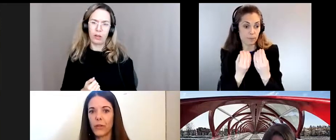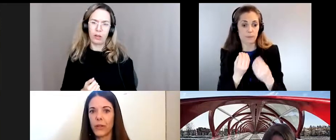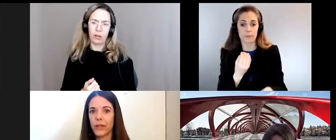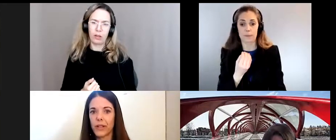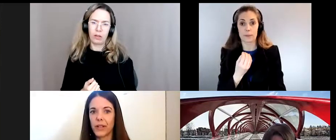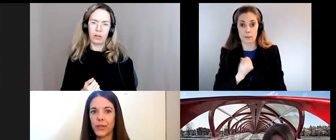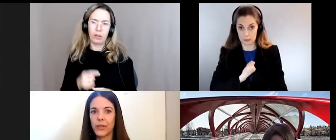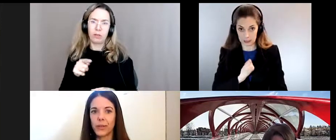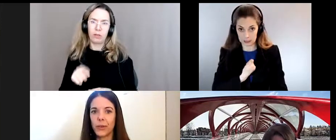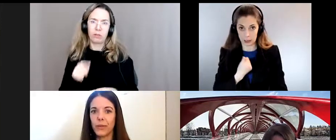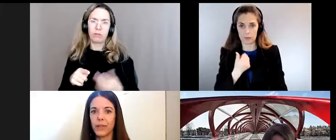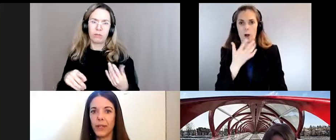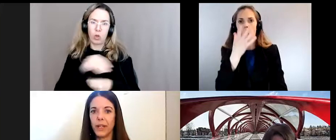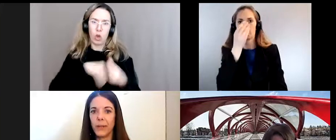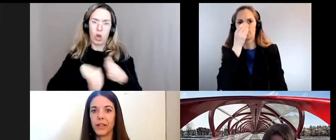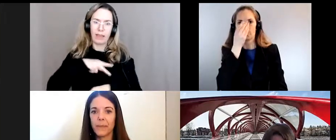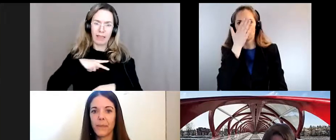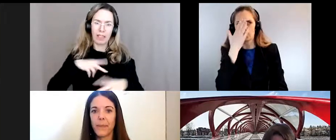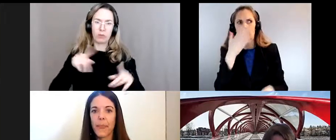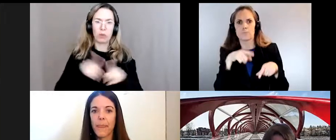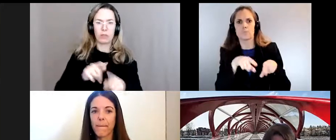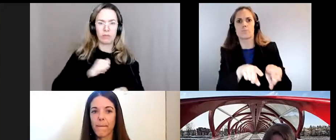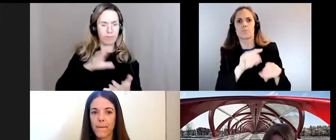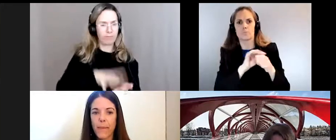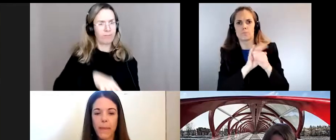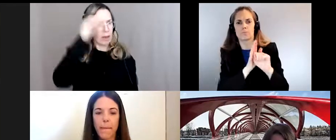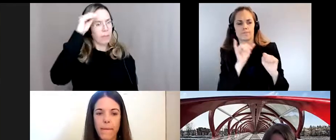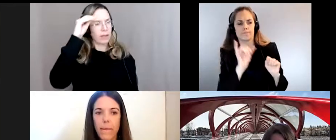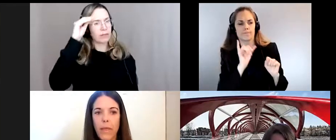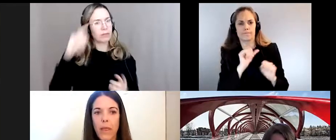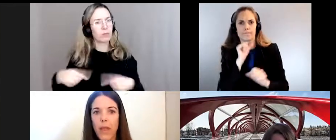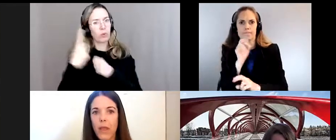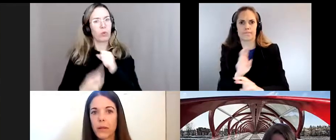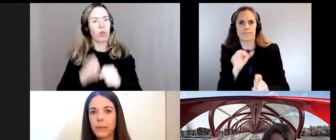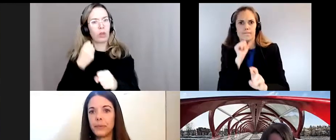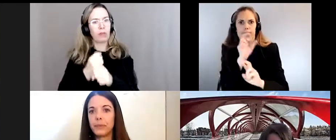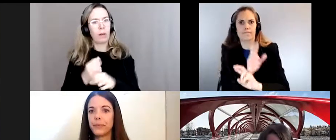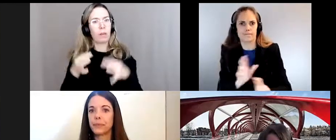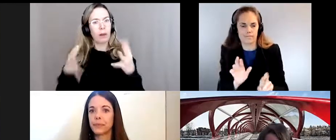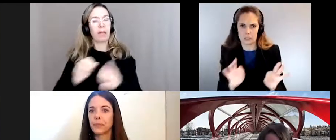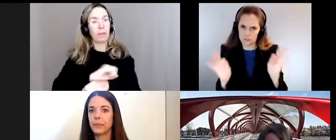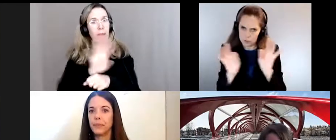quelque chose que mon organisme et moi-même avons appris dans la dernière année de travail en contexte pandémique